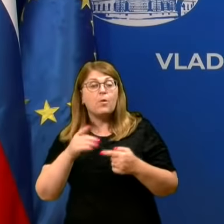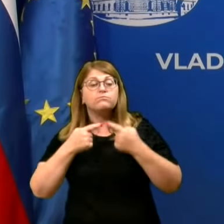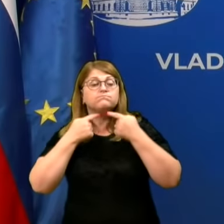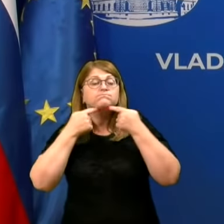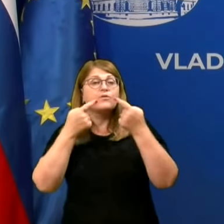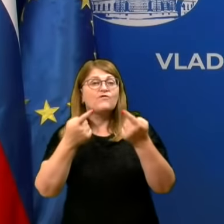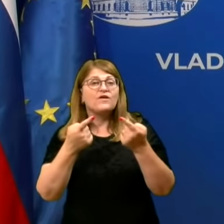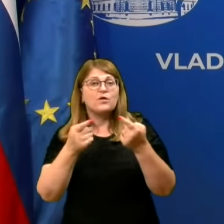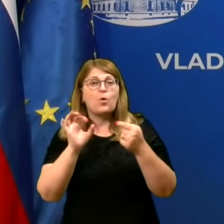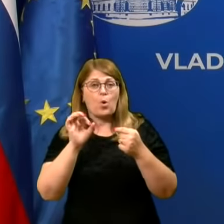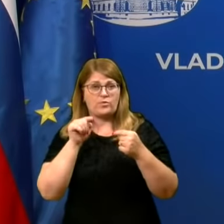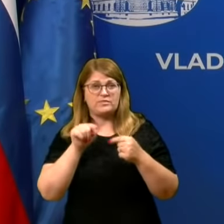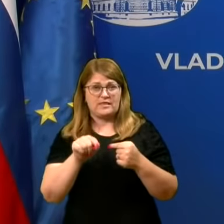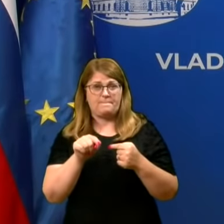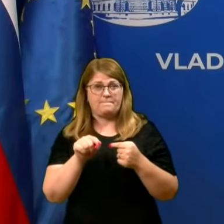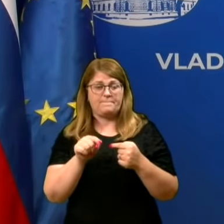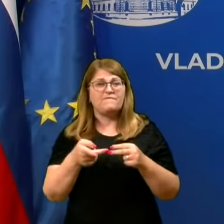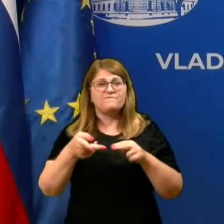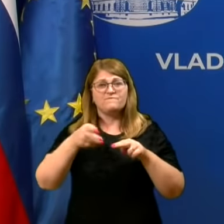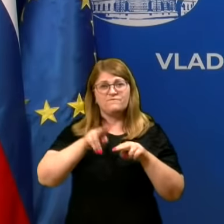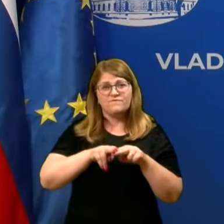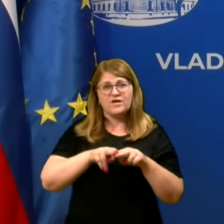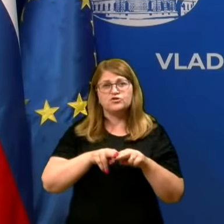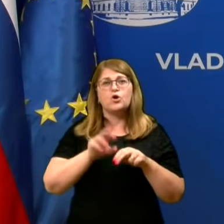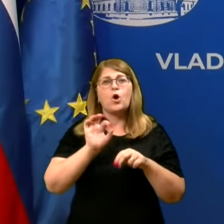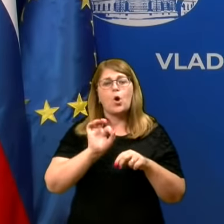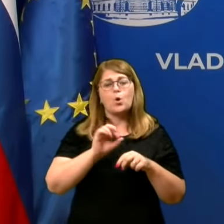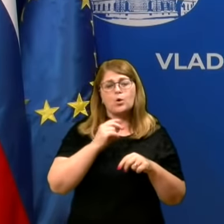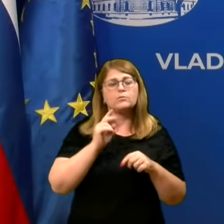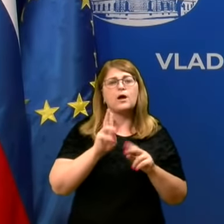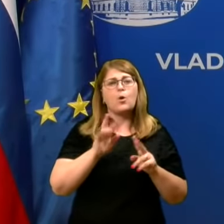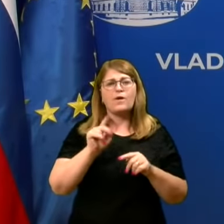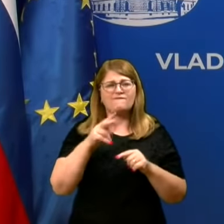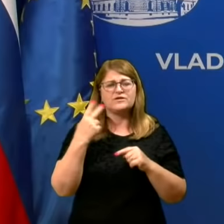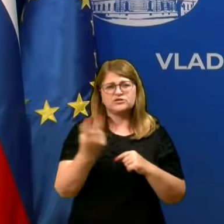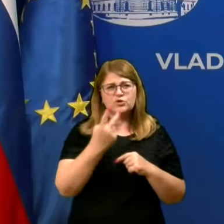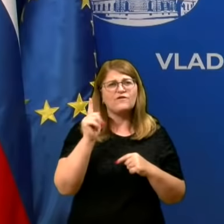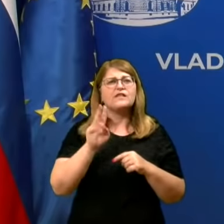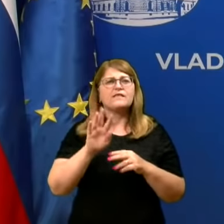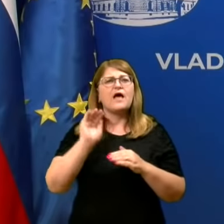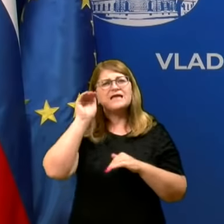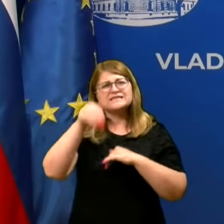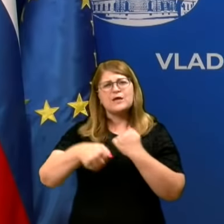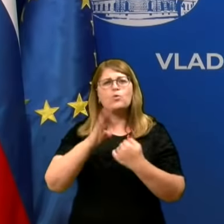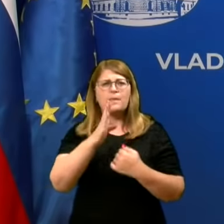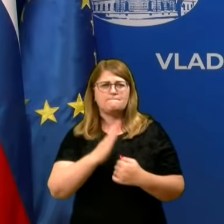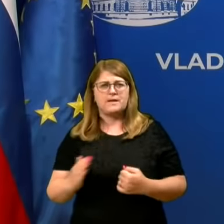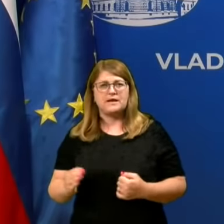epidemiološko slikom Sloveniji ter na Zahodnem Balkanu. Dr. Fafangel, prosim.